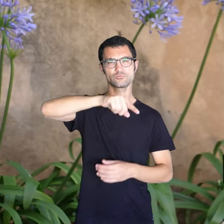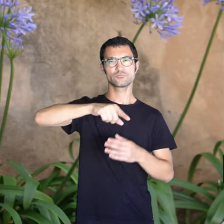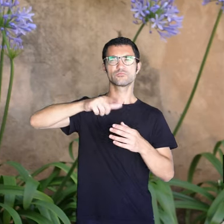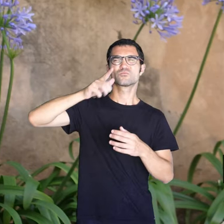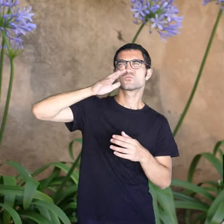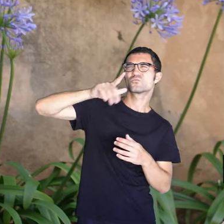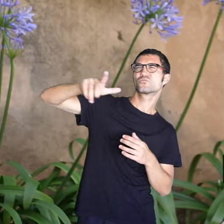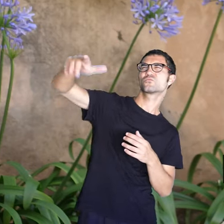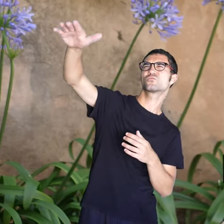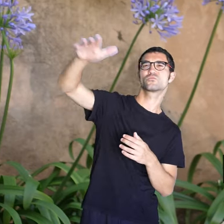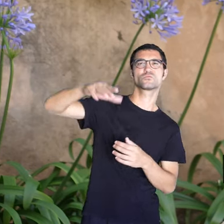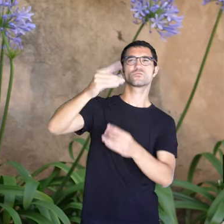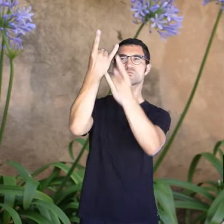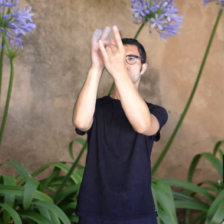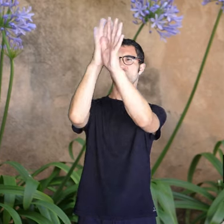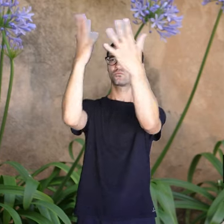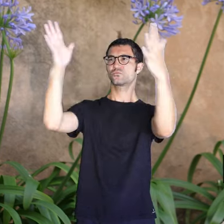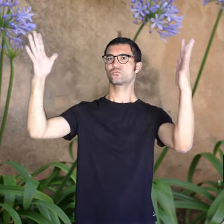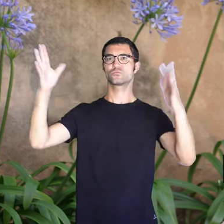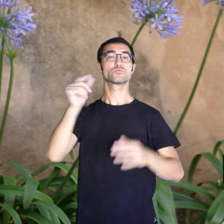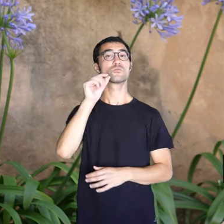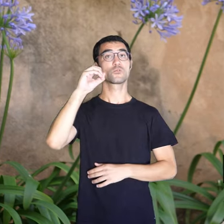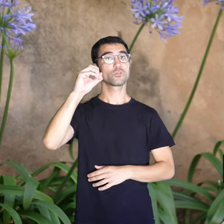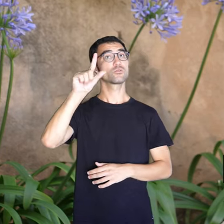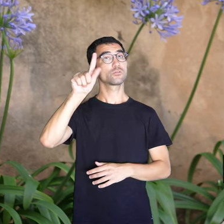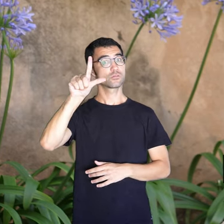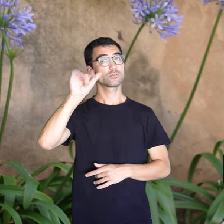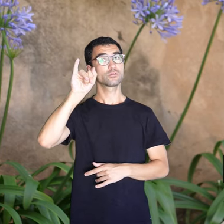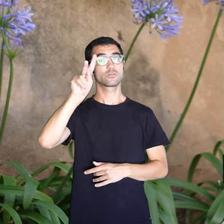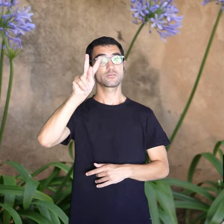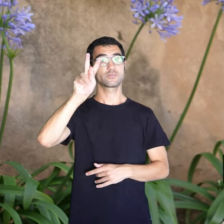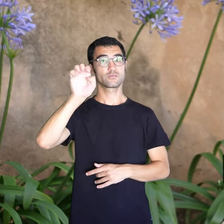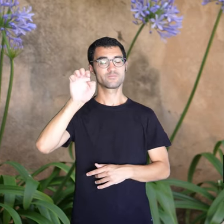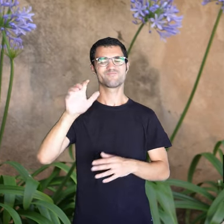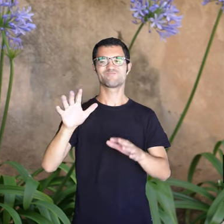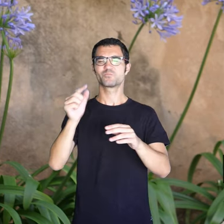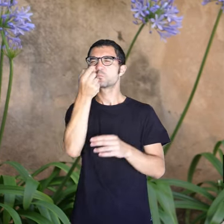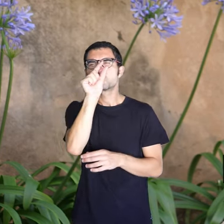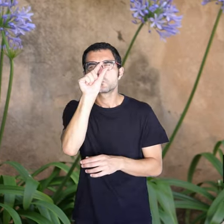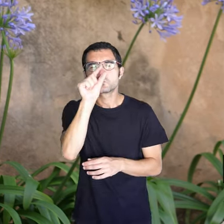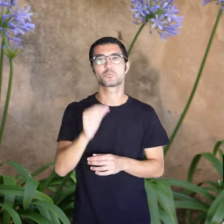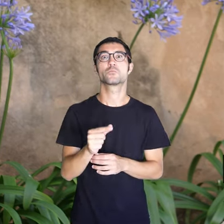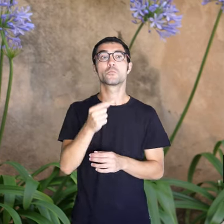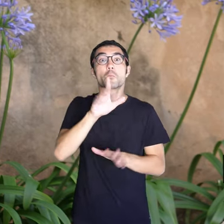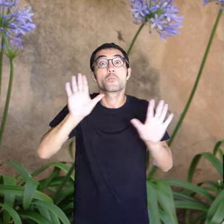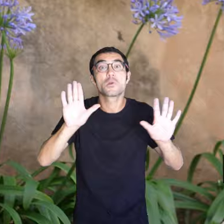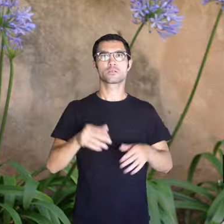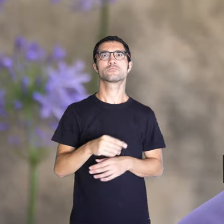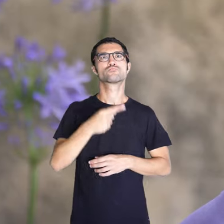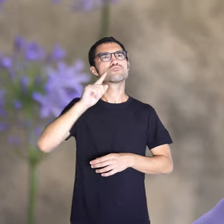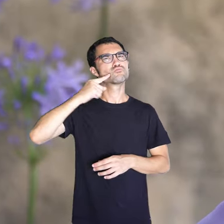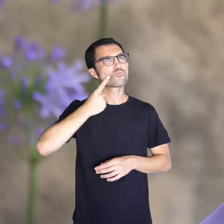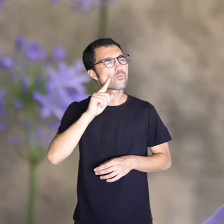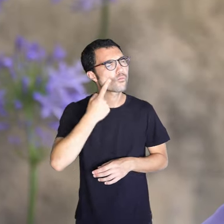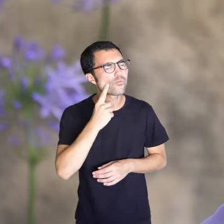I era un olivà que no era massa gros, però feia una oliva molt bona. i mos feien dormir allà.